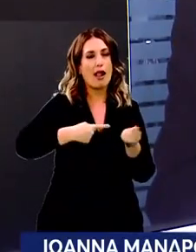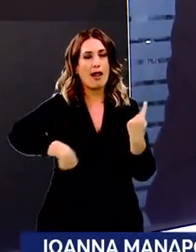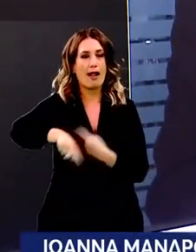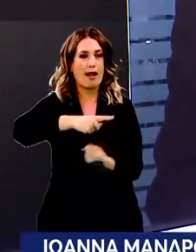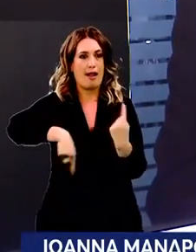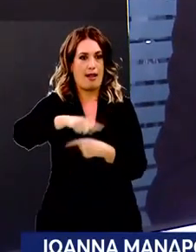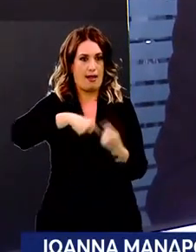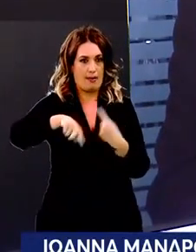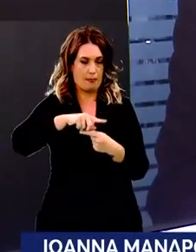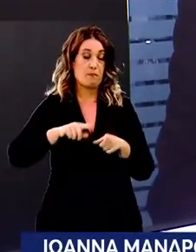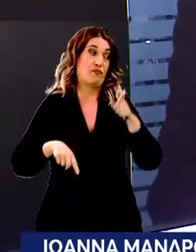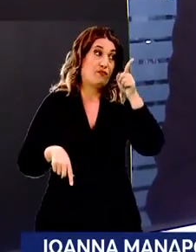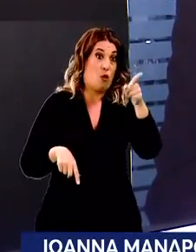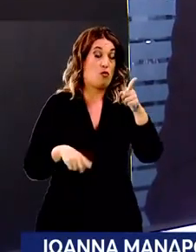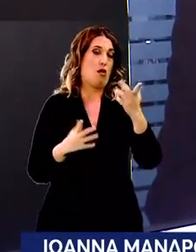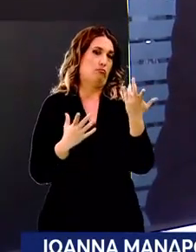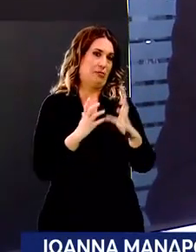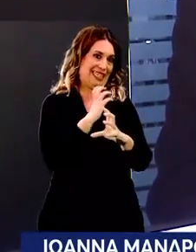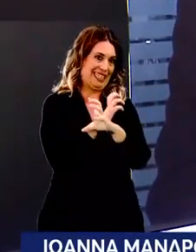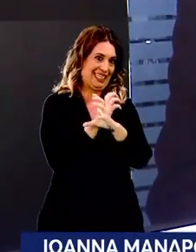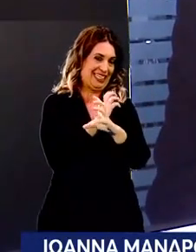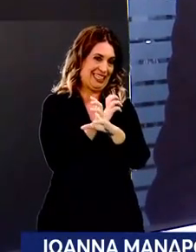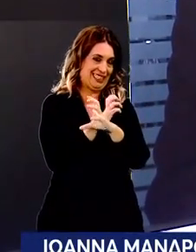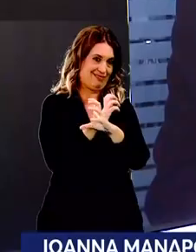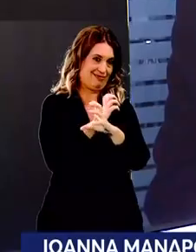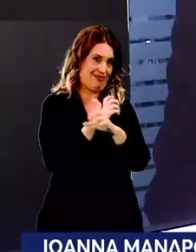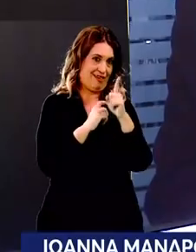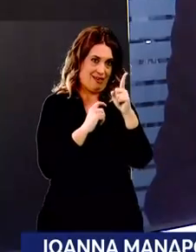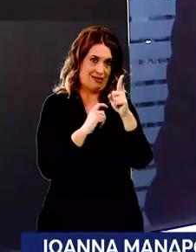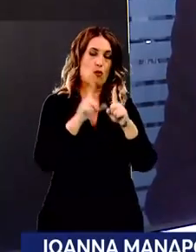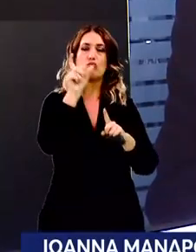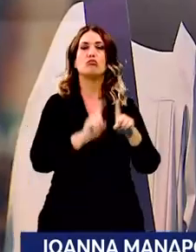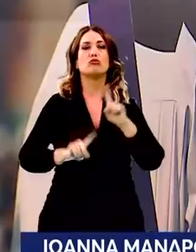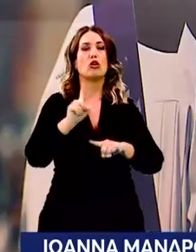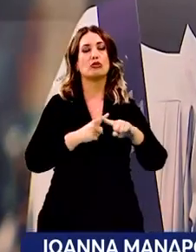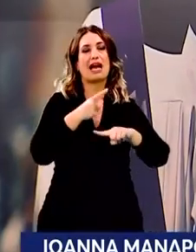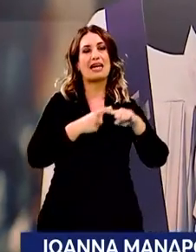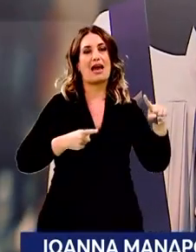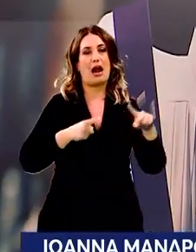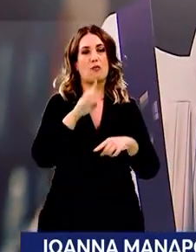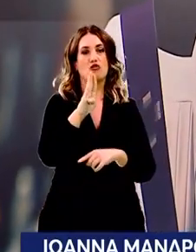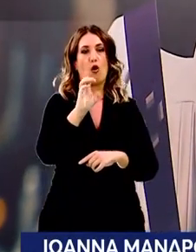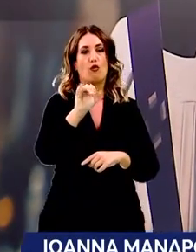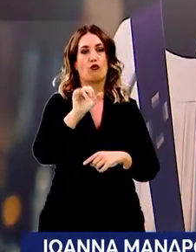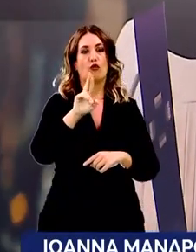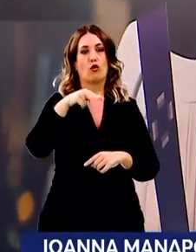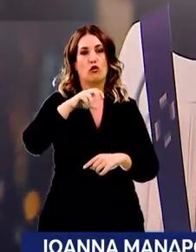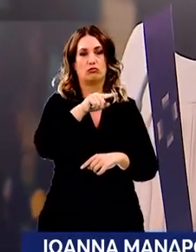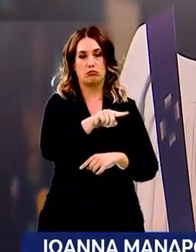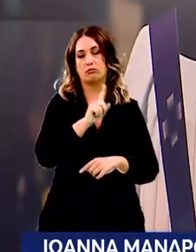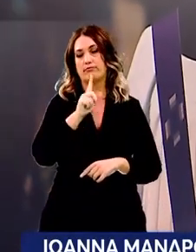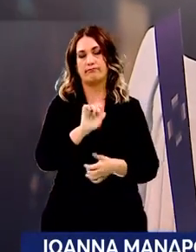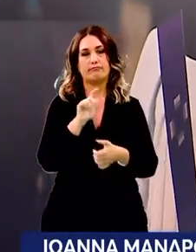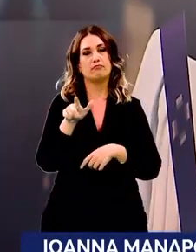επίτιμος αντισαγγελέος Παριουπάγου που προείσταται σε αυτή την αρχή ο κύριος Χαράλαμπος Βουρλιώτης προχώρησε σε δεσμεύσεις